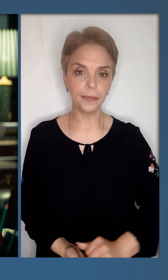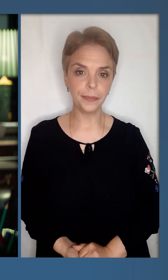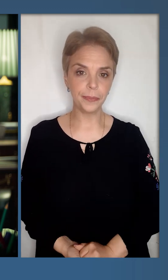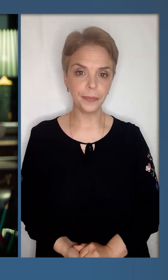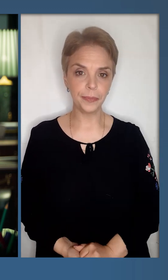Україні!